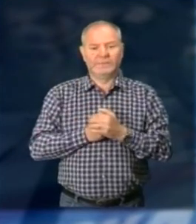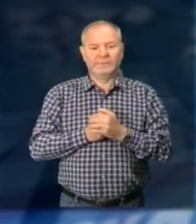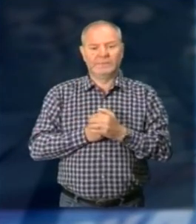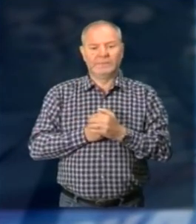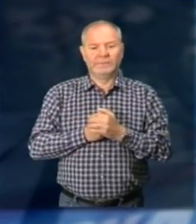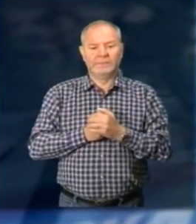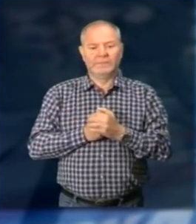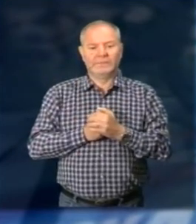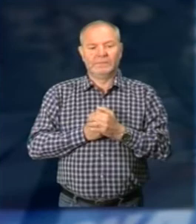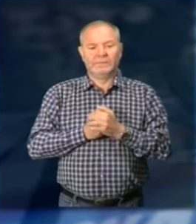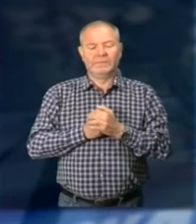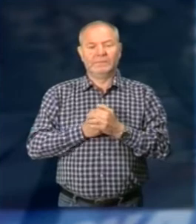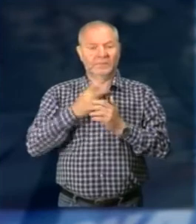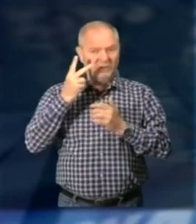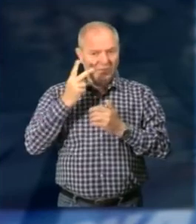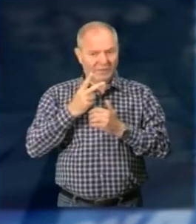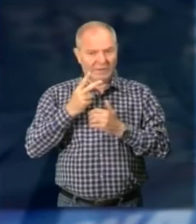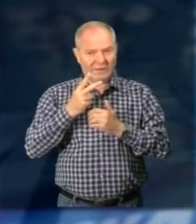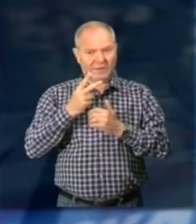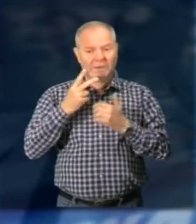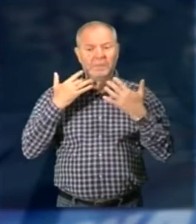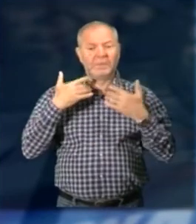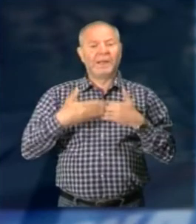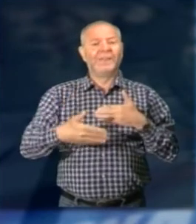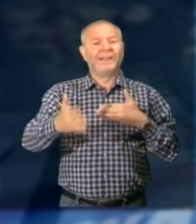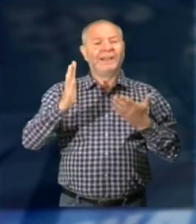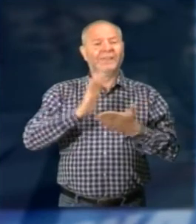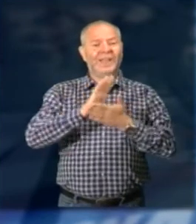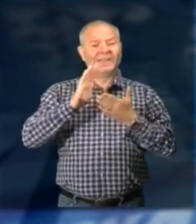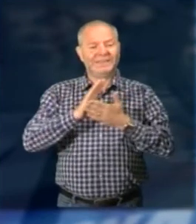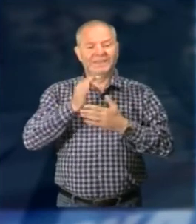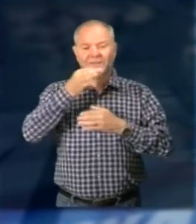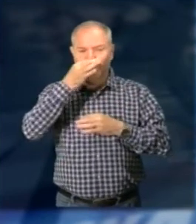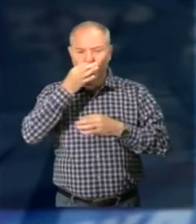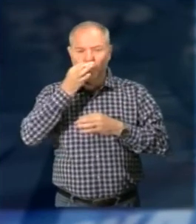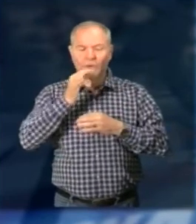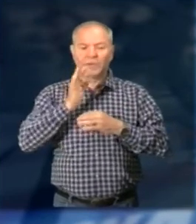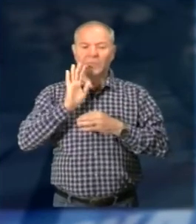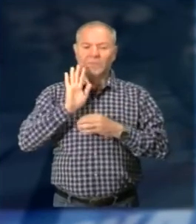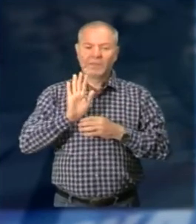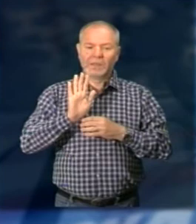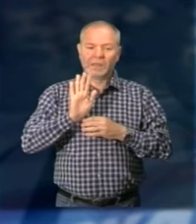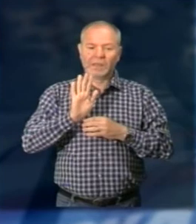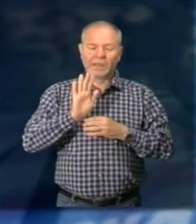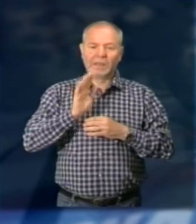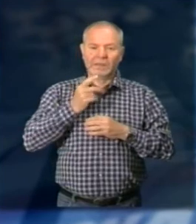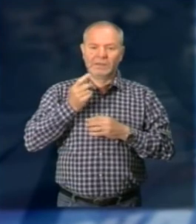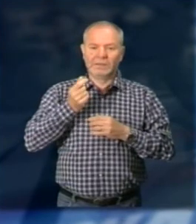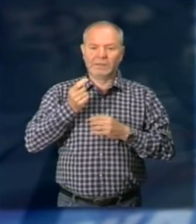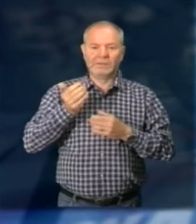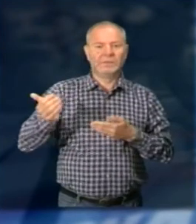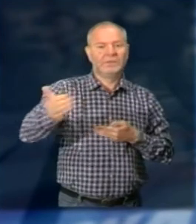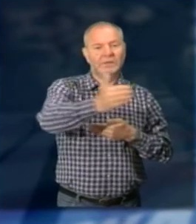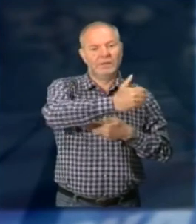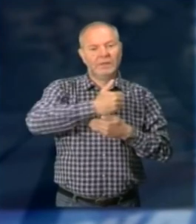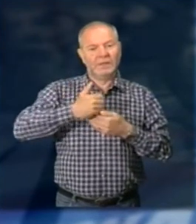appella Festa per dare il benvenuto alla primavera in qualche modo Festa di fiori Però soprattutto per cercare di raccogliere